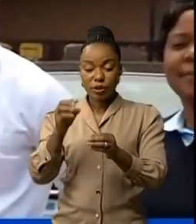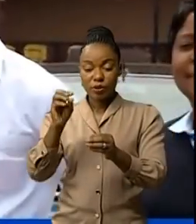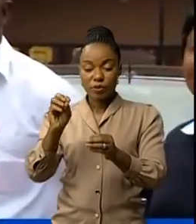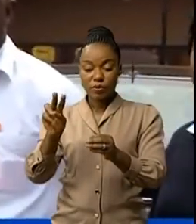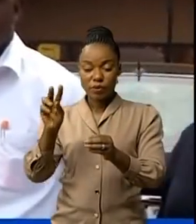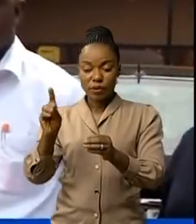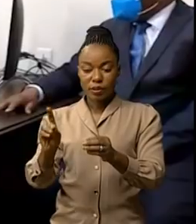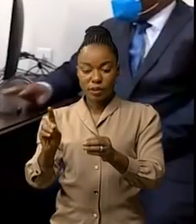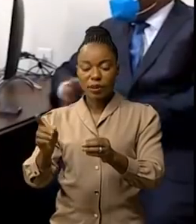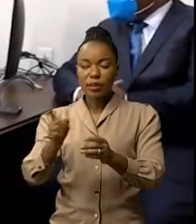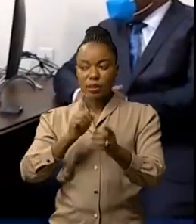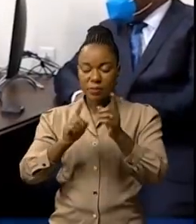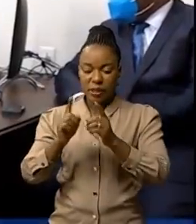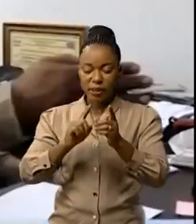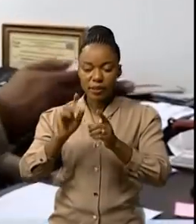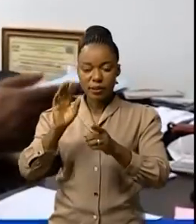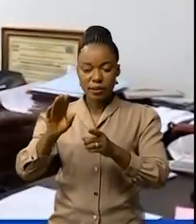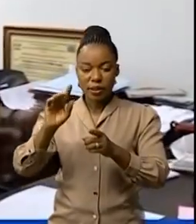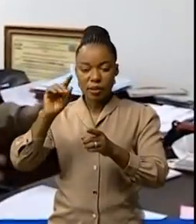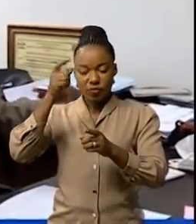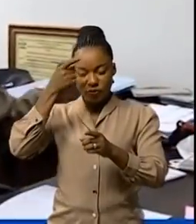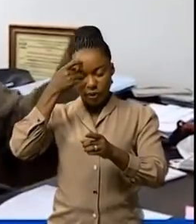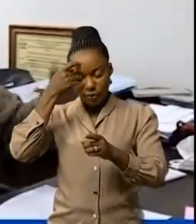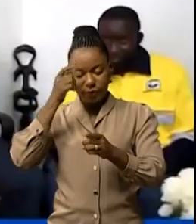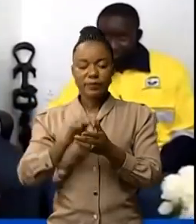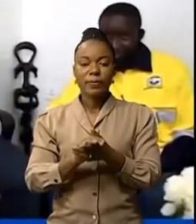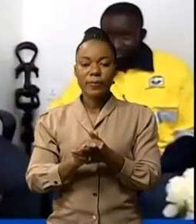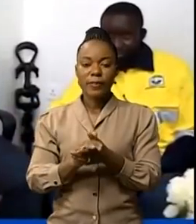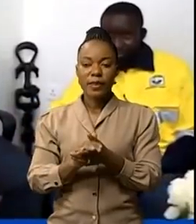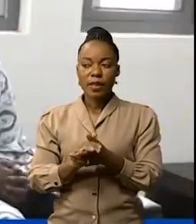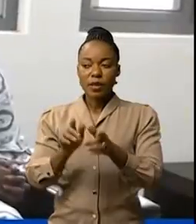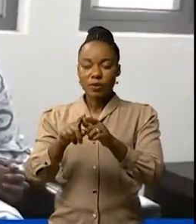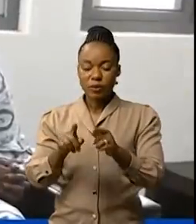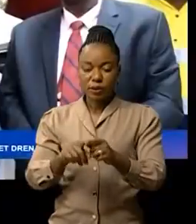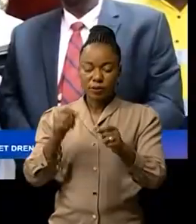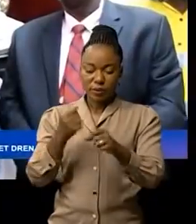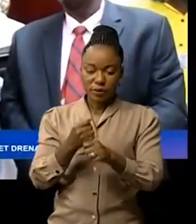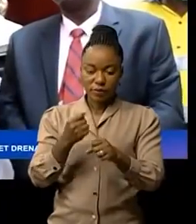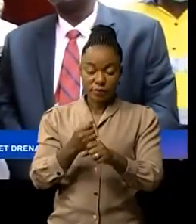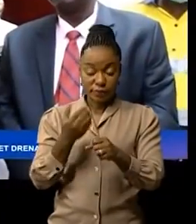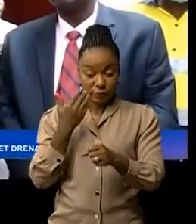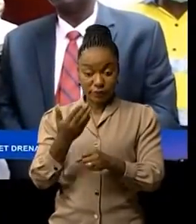les mobiles de sa visite dans cette province en pleine métamorphose Nous